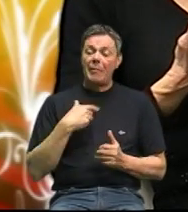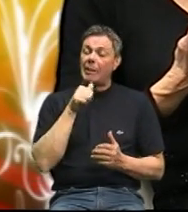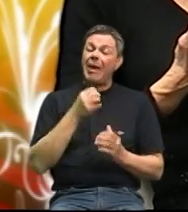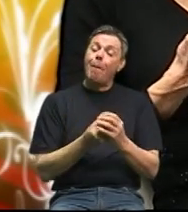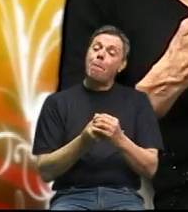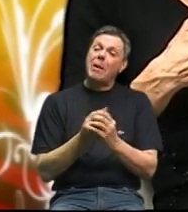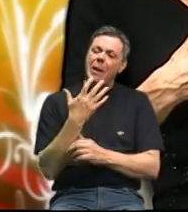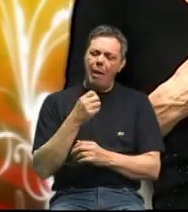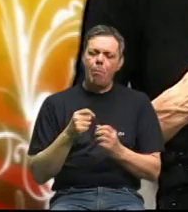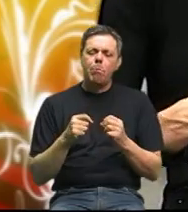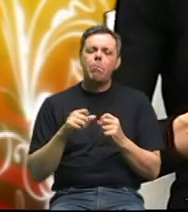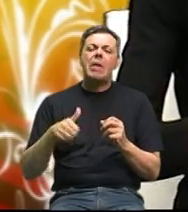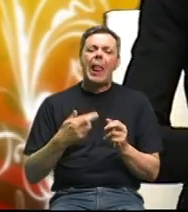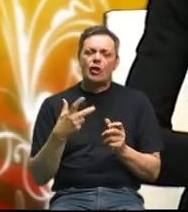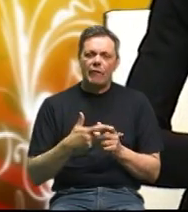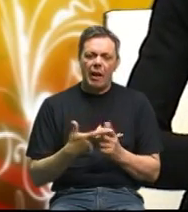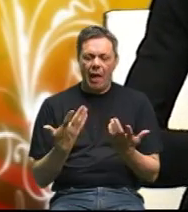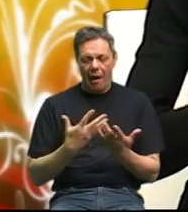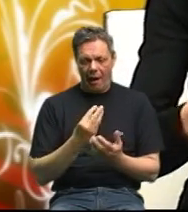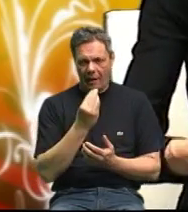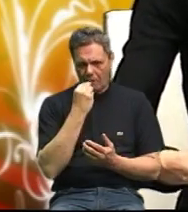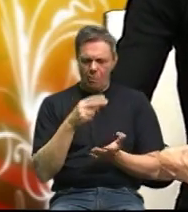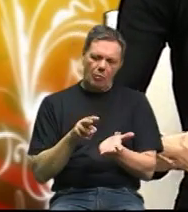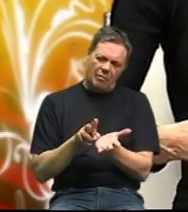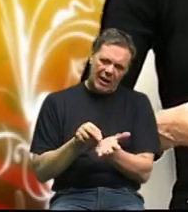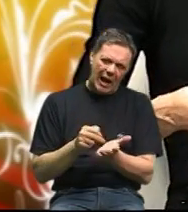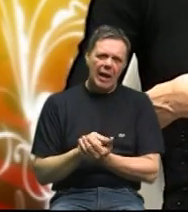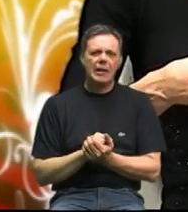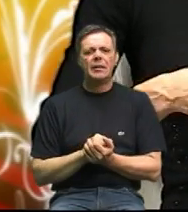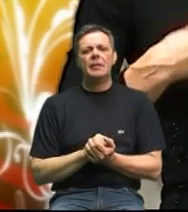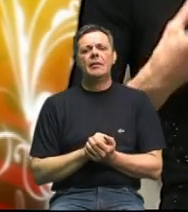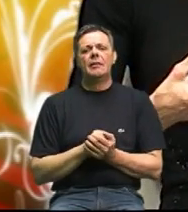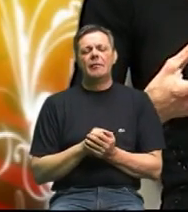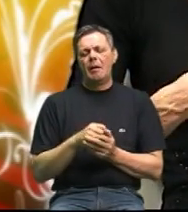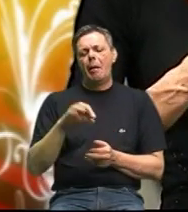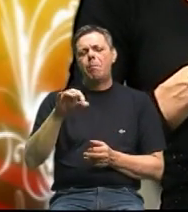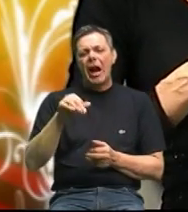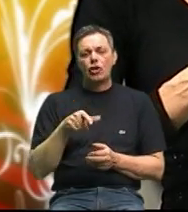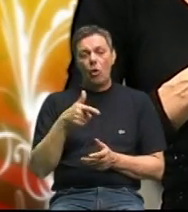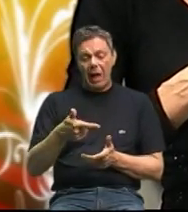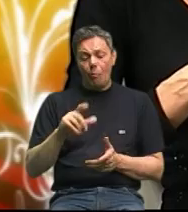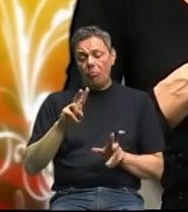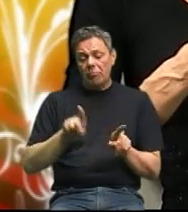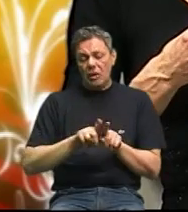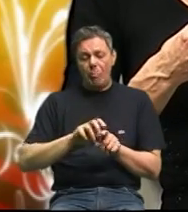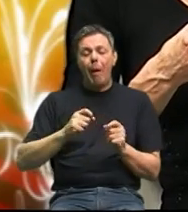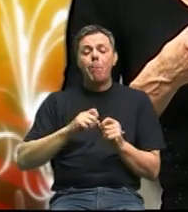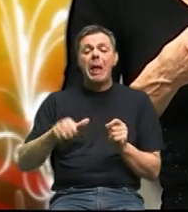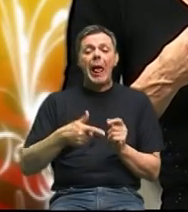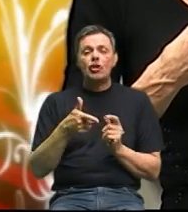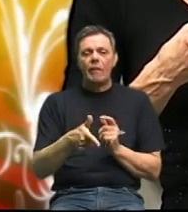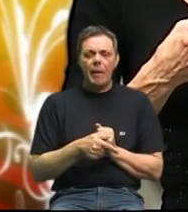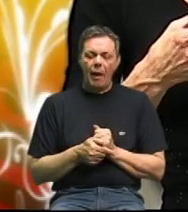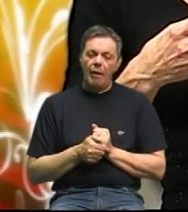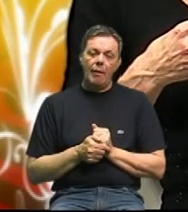bielančevine ali kad mi pojedemo grah ili brašno tamo su bielančevine ove